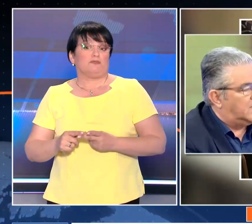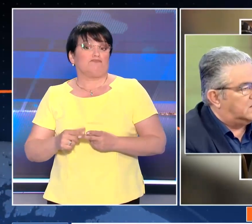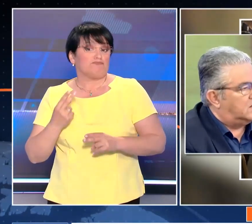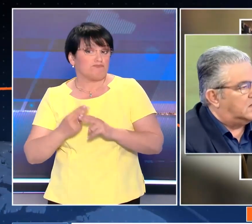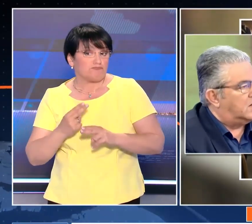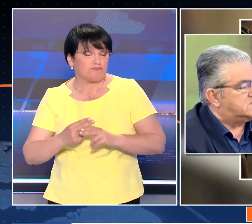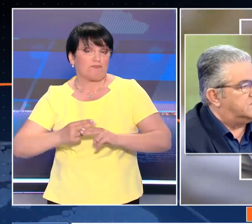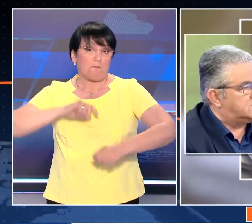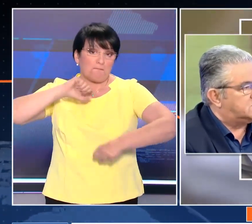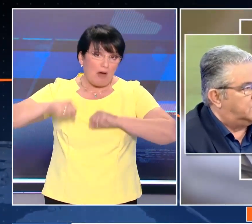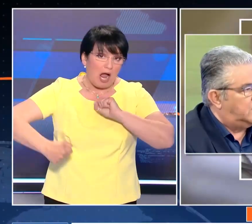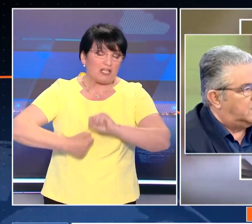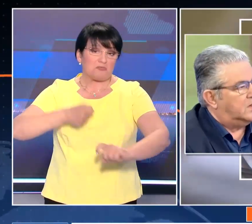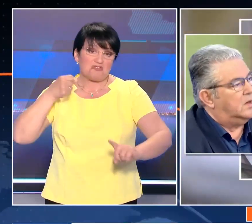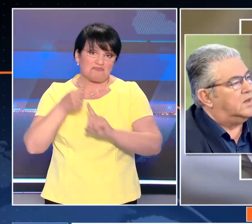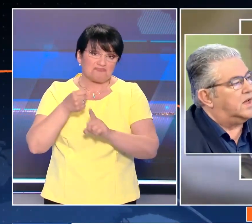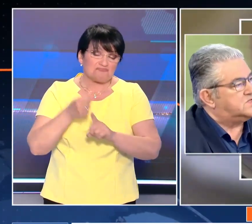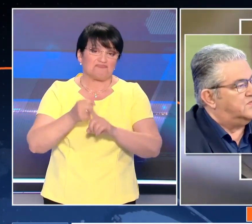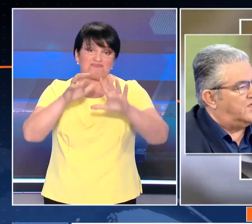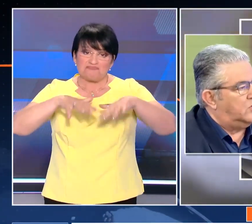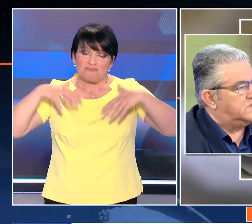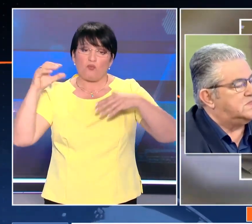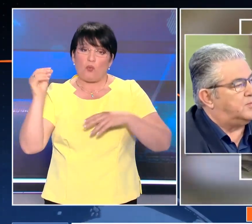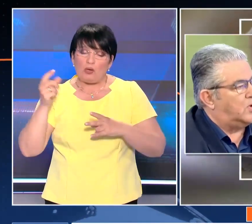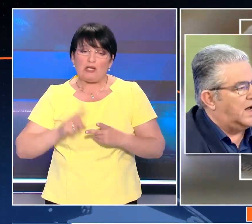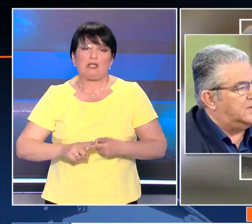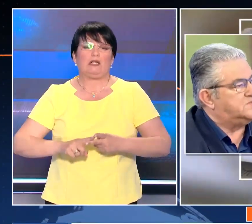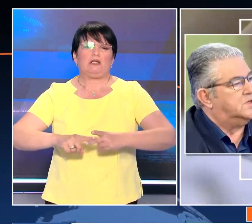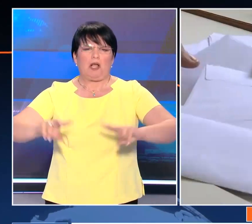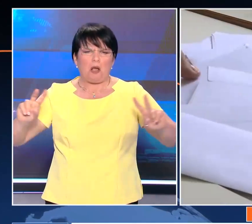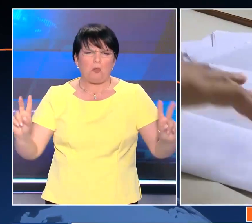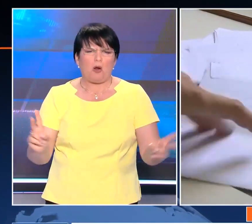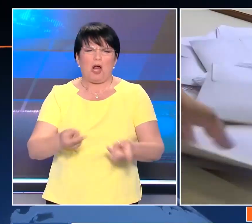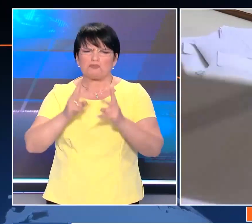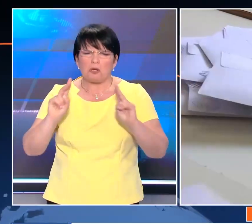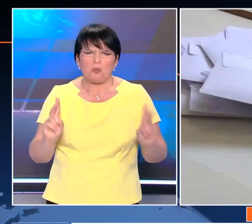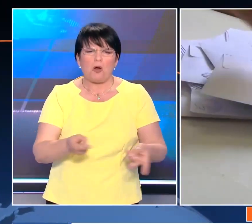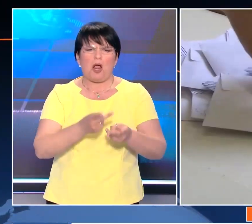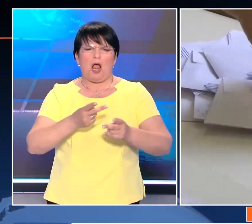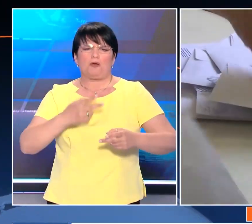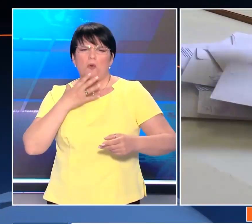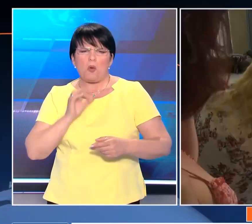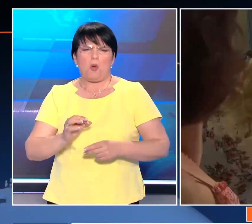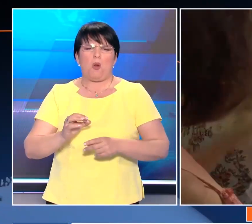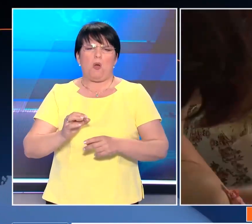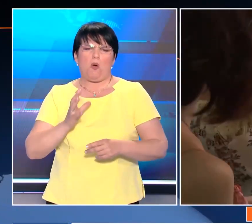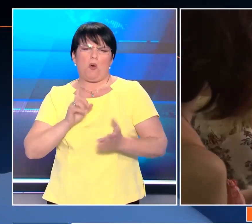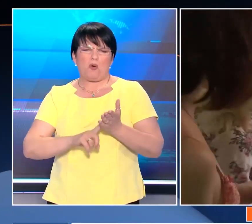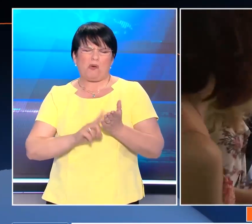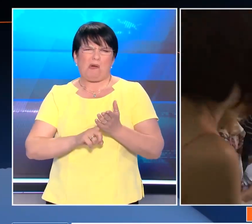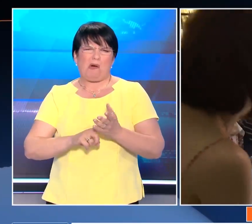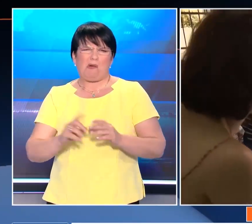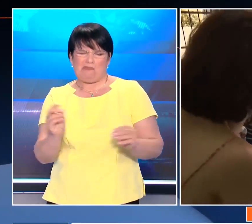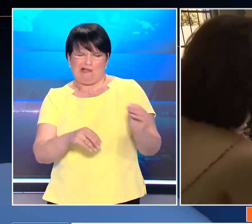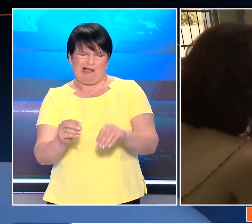μαχητικοί να είμαστε μέσα στη Βουλή και να συμβάλλουμε στην αποκάλυψη και στο εμπόδιο κάποιων αντιλαϊκών νόμων